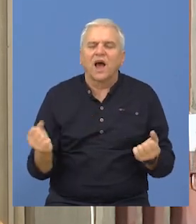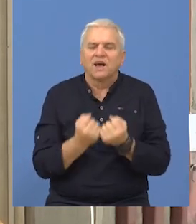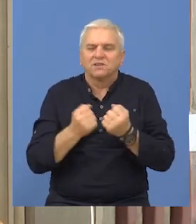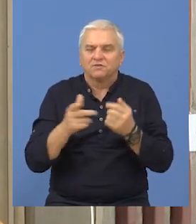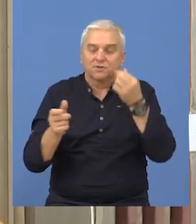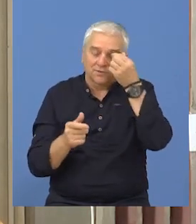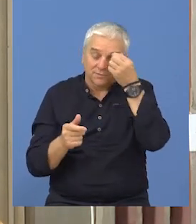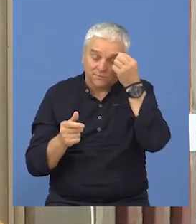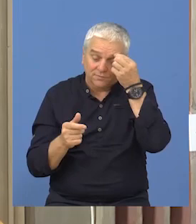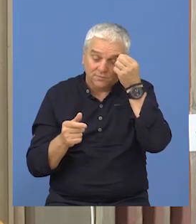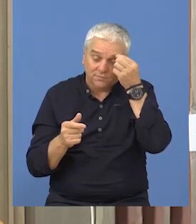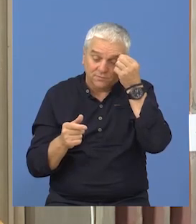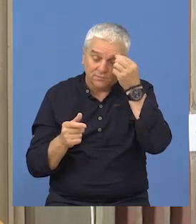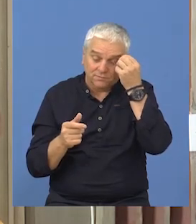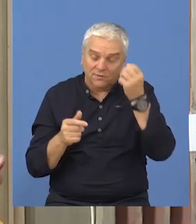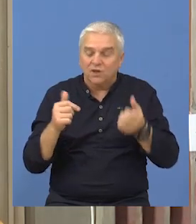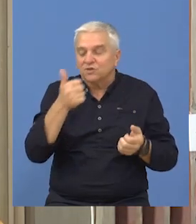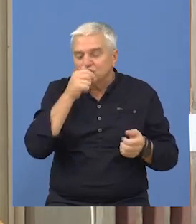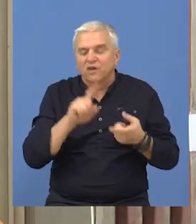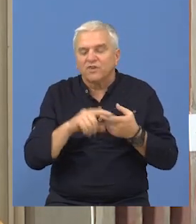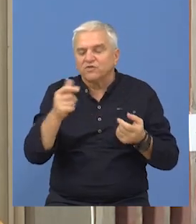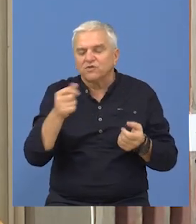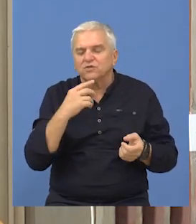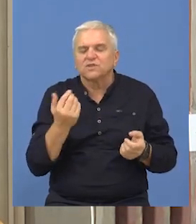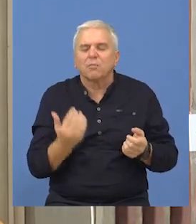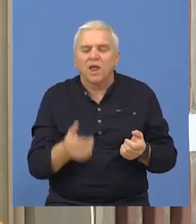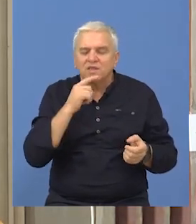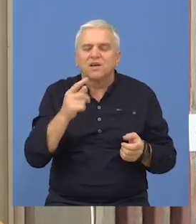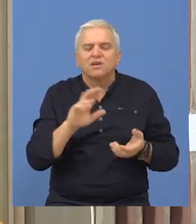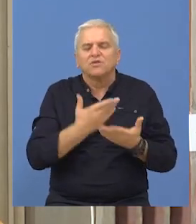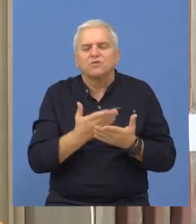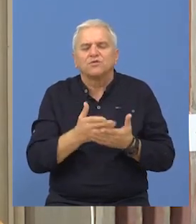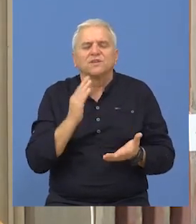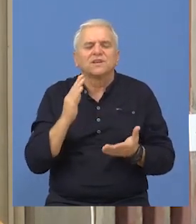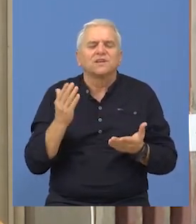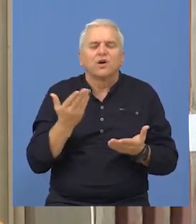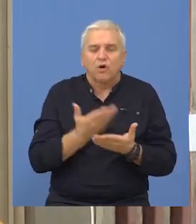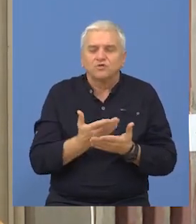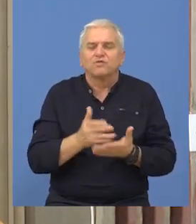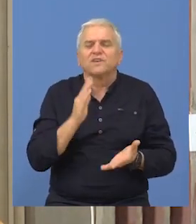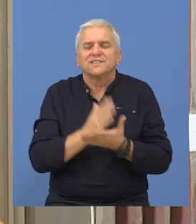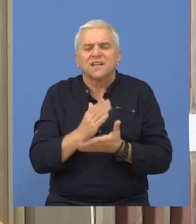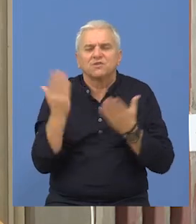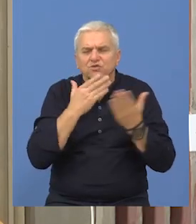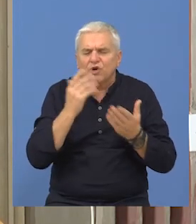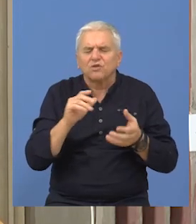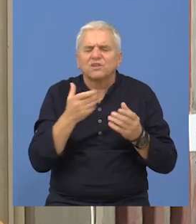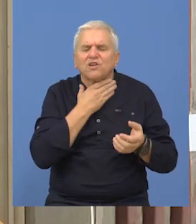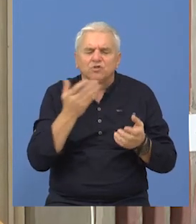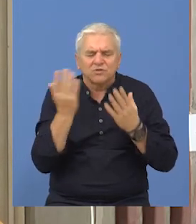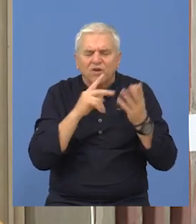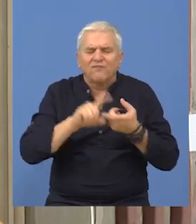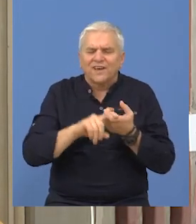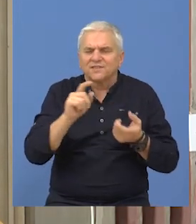uvek osetljive teme, ali kada su djece opitali kada je to preškolsko, osnovno školsko ili sredno školsko obrazovanje, dakle, uvek što